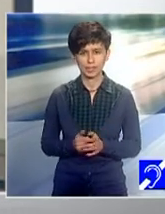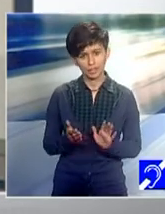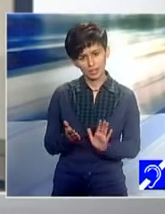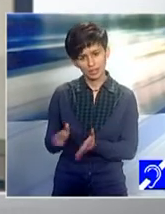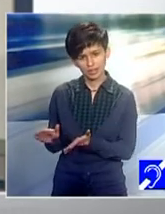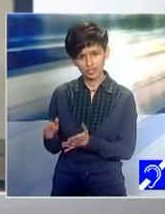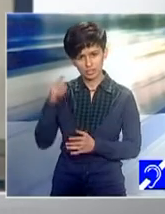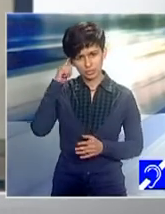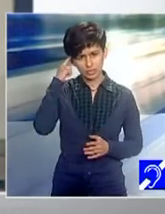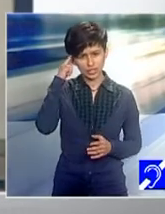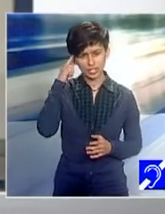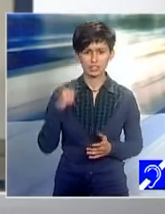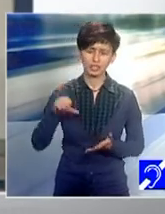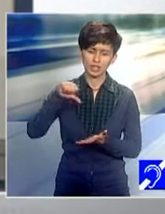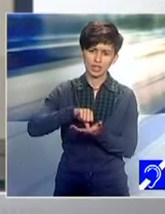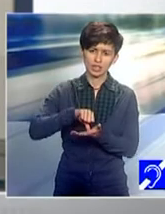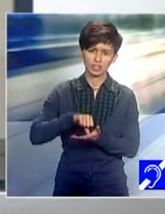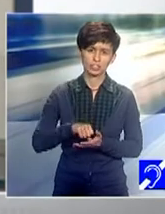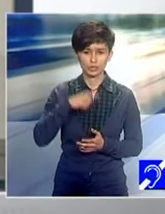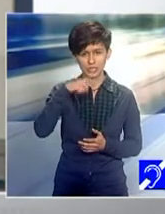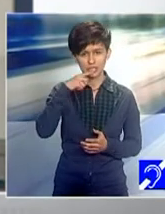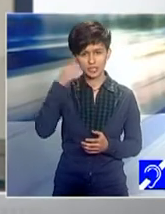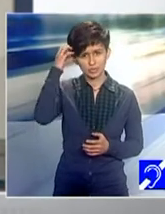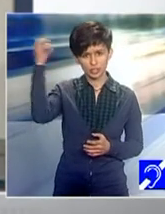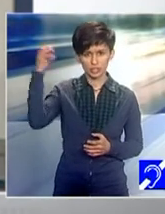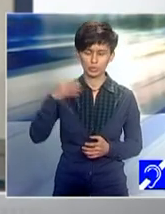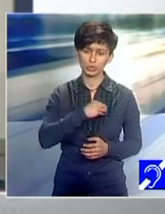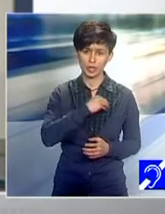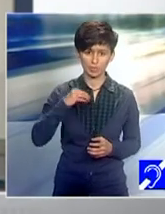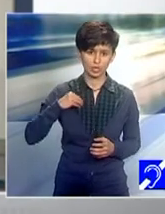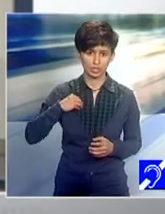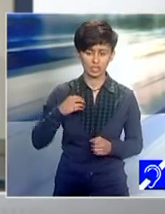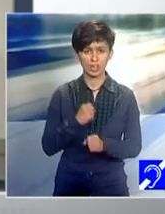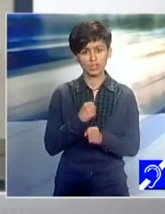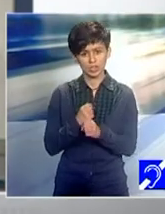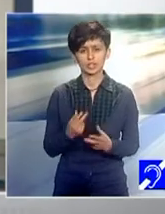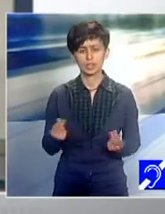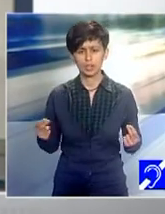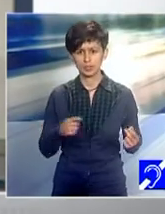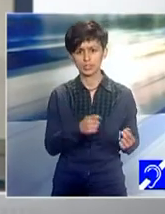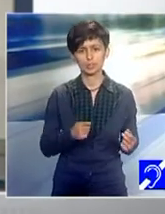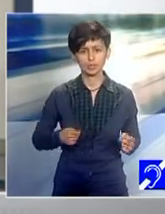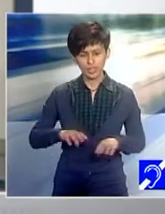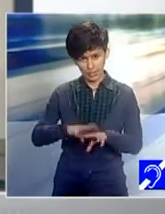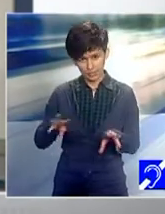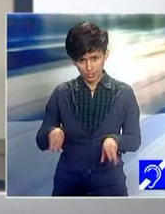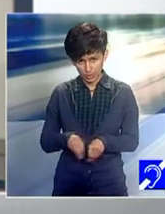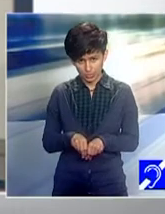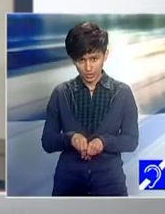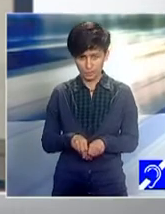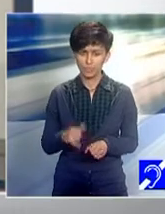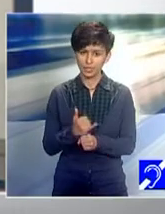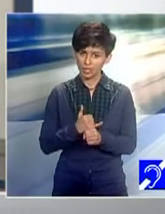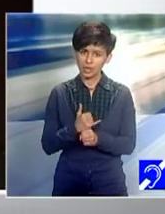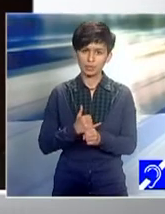cadrul Centrului de Limba și Cultura Poloneză, am desfășurat mai multe proiecte împreună și am observat că știm să